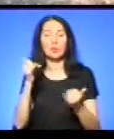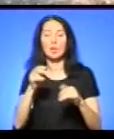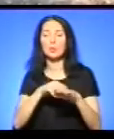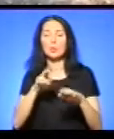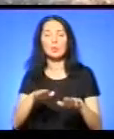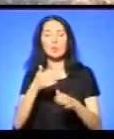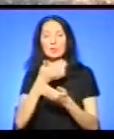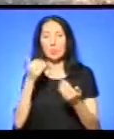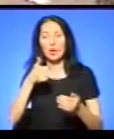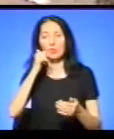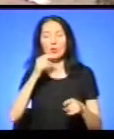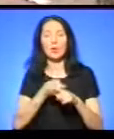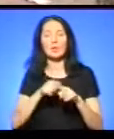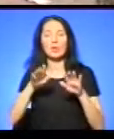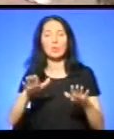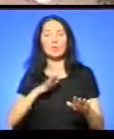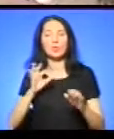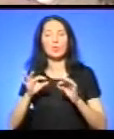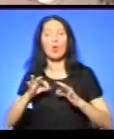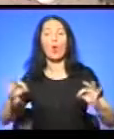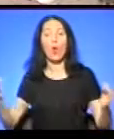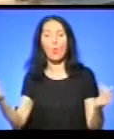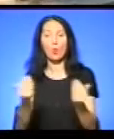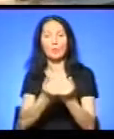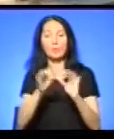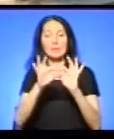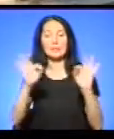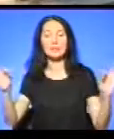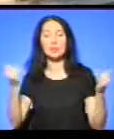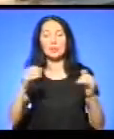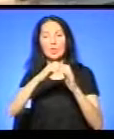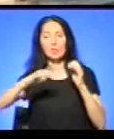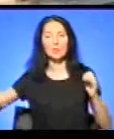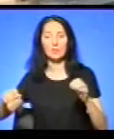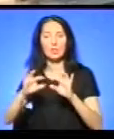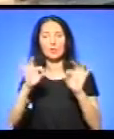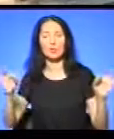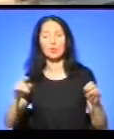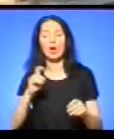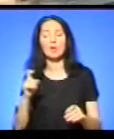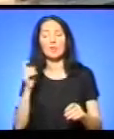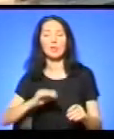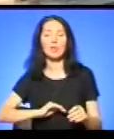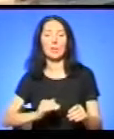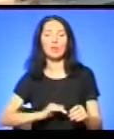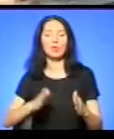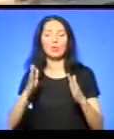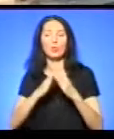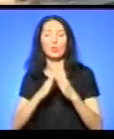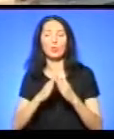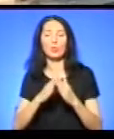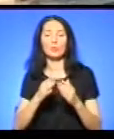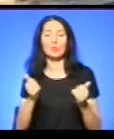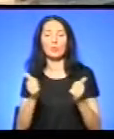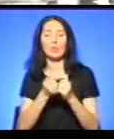це місце було обгороджене стрічкою. Зараз її зірвали. Власника будинку приватного, біля якого трапилося це все, на місці